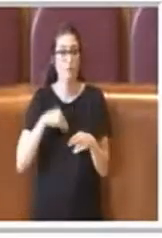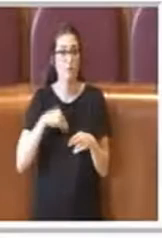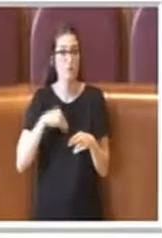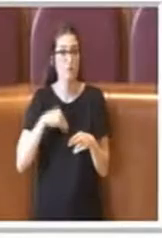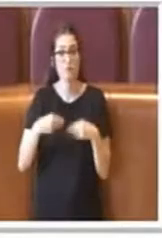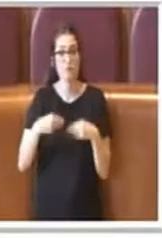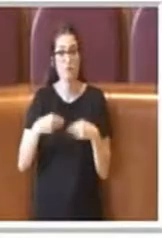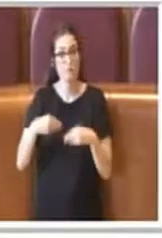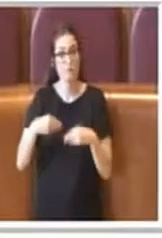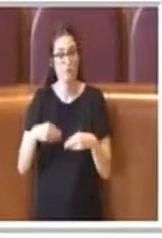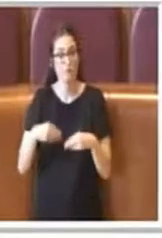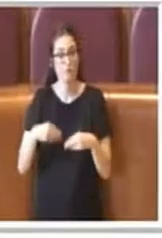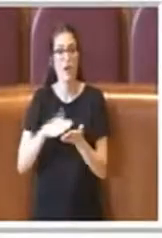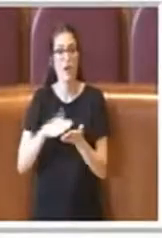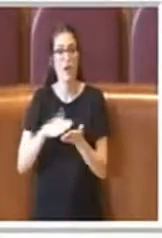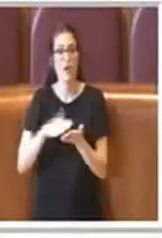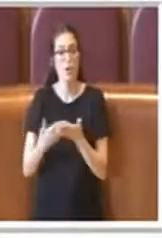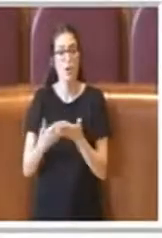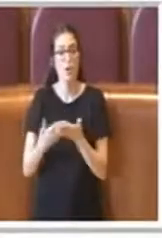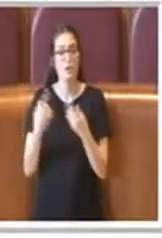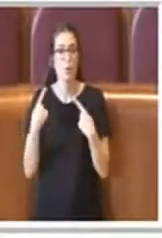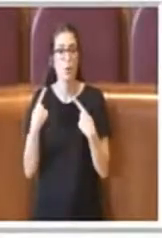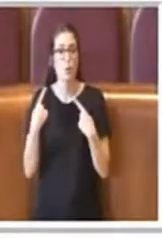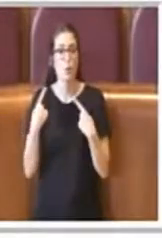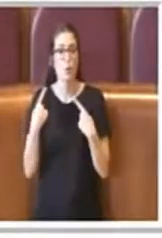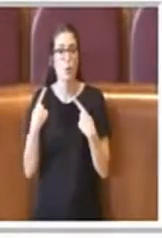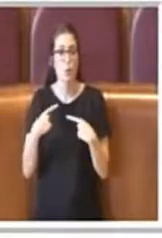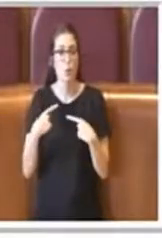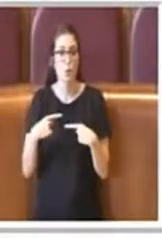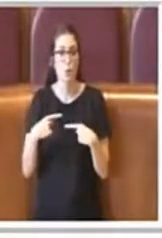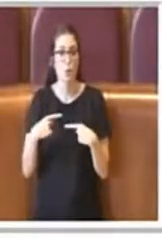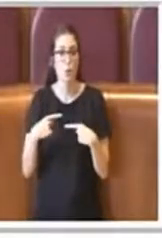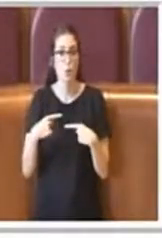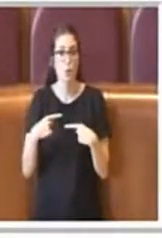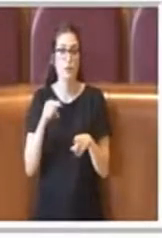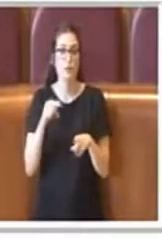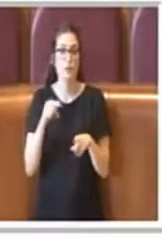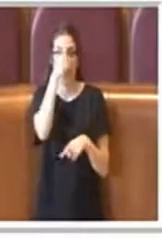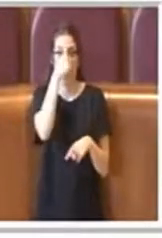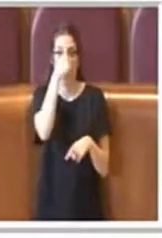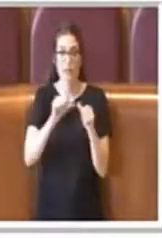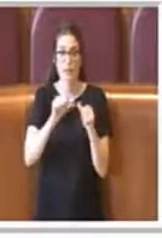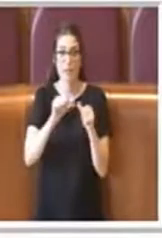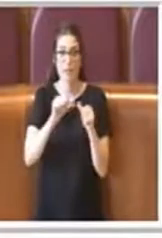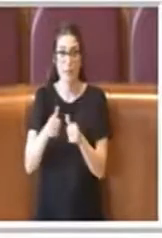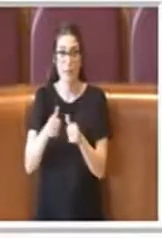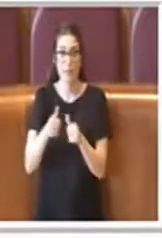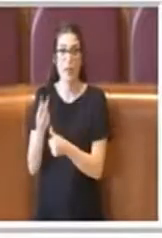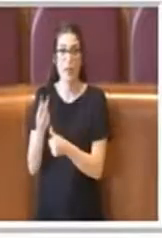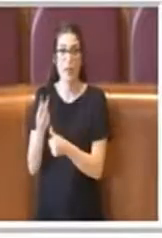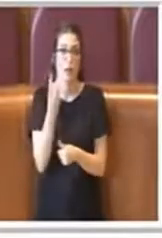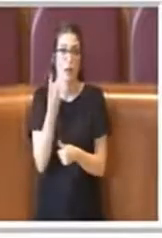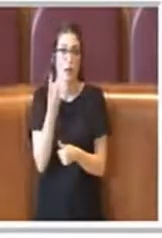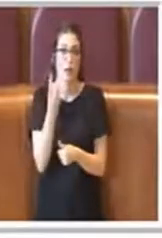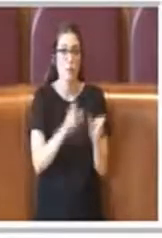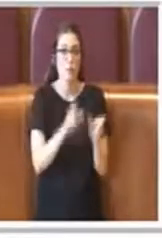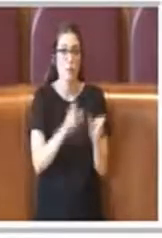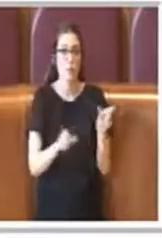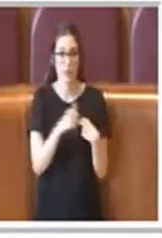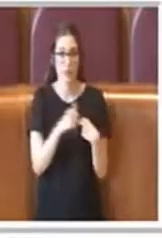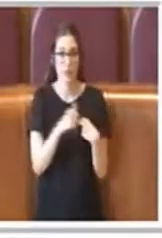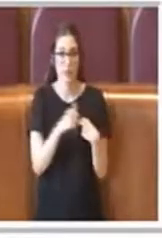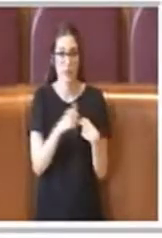partecipano e valorizzano questi aspetti che riguardano la vita delle persone,